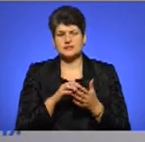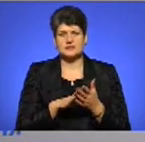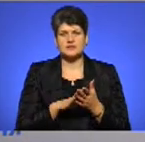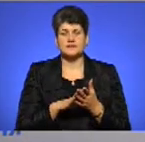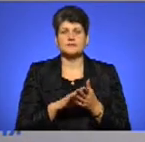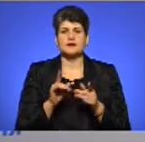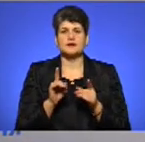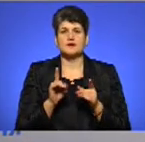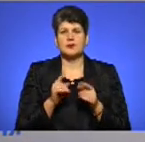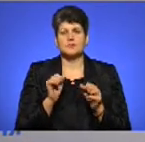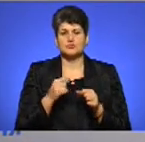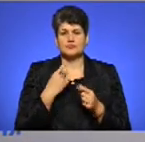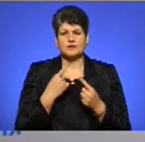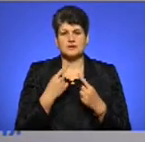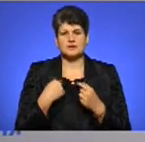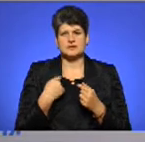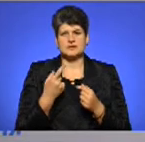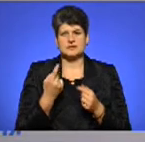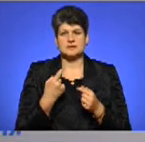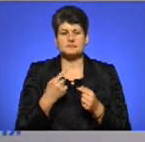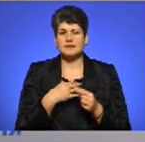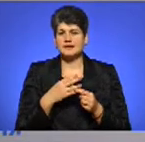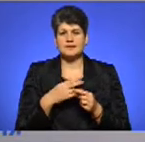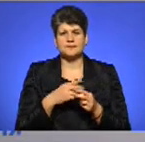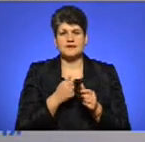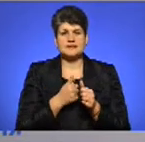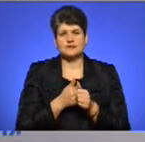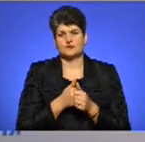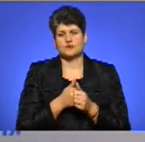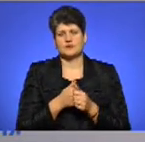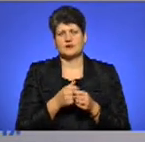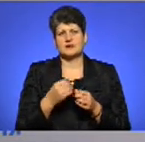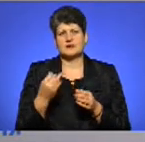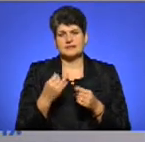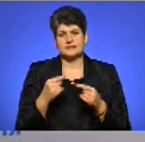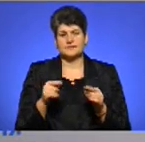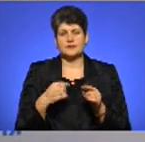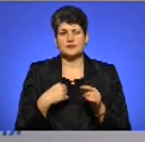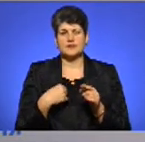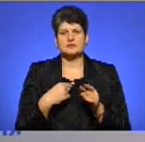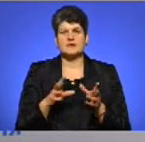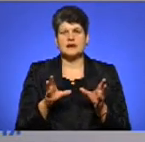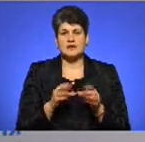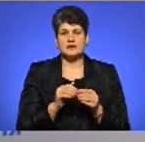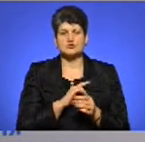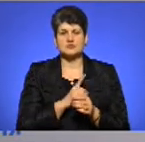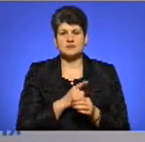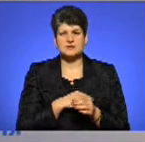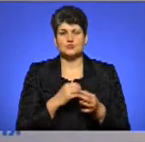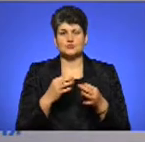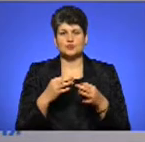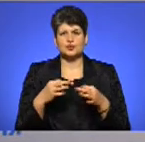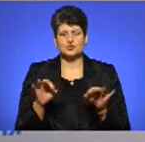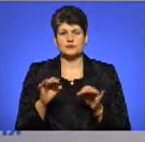виключно тільки за себе. Ми не переслідуємо бережні інтереси. В нас абсолютно і в нас навіть слога, чисто разом сила і доступне розмитнення